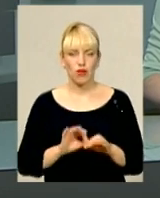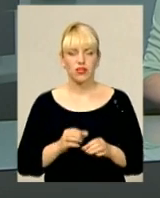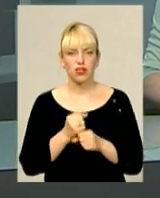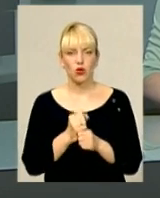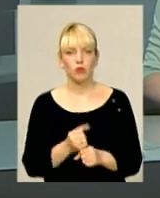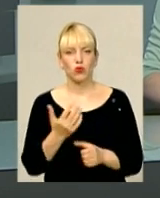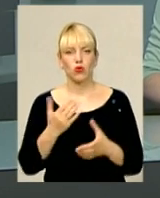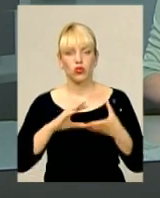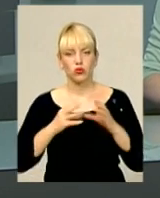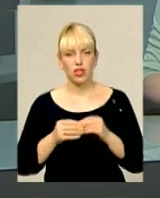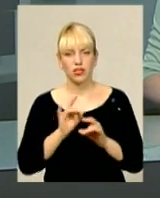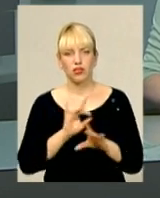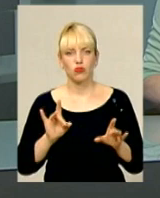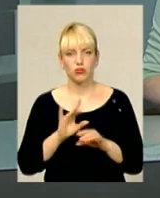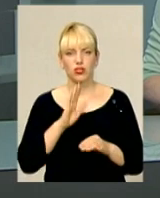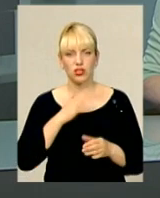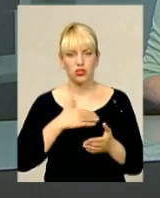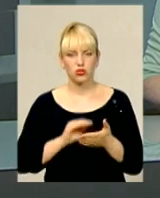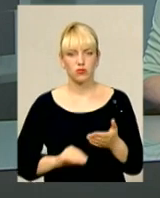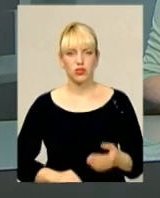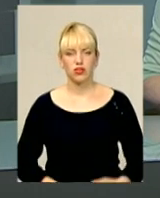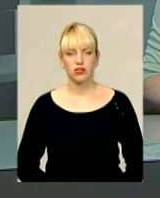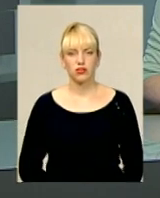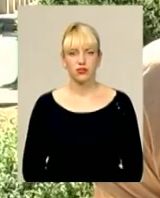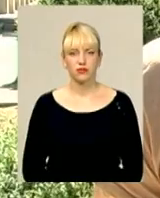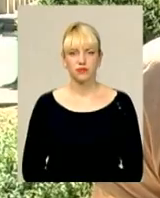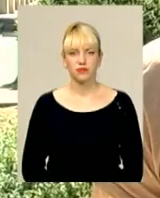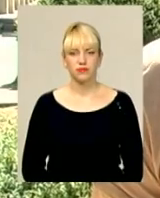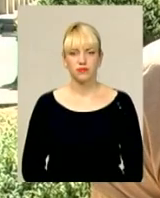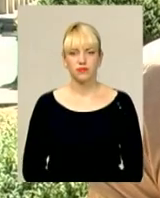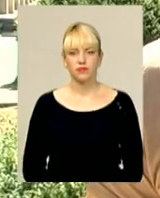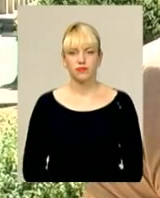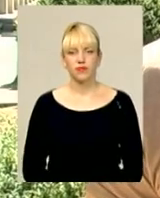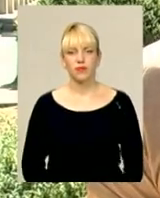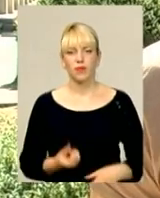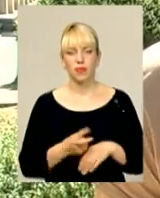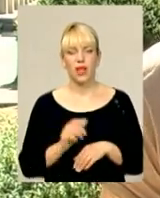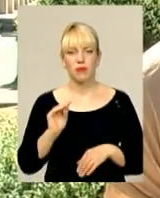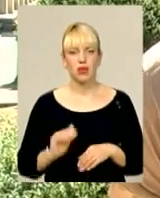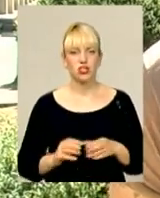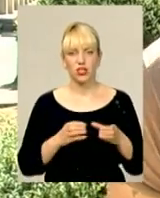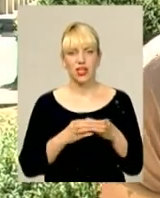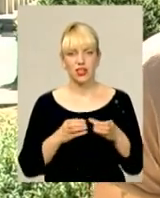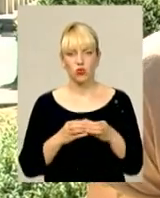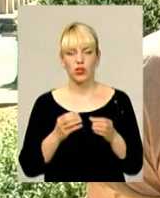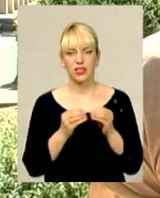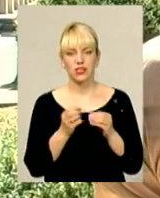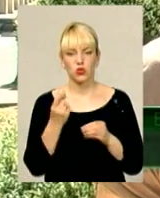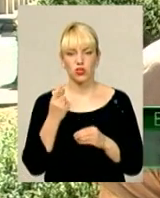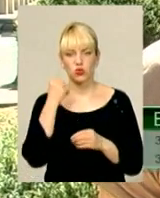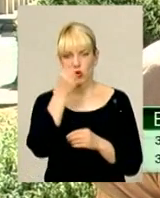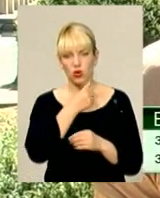результати, інформує Ярослава Антошевська. В найменшій категорії 10-11 років